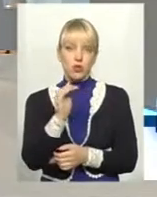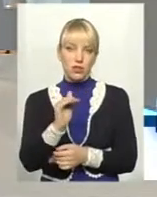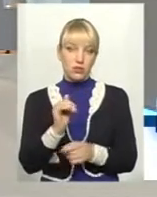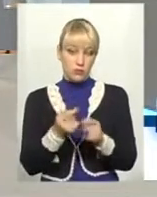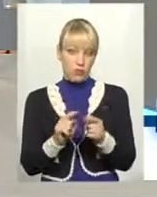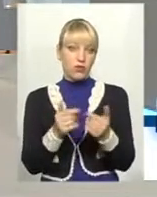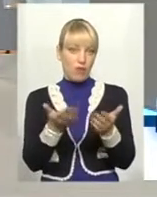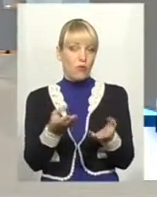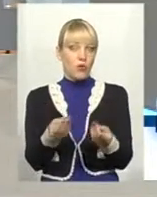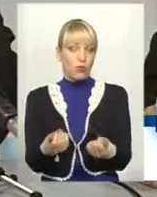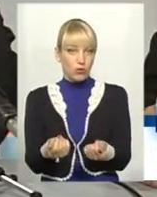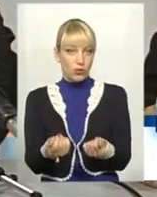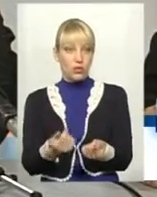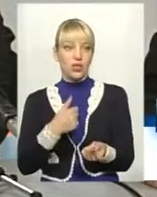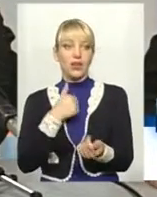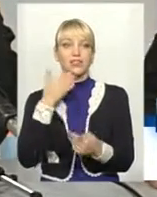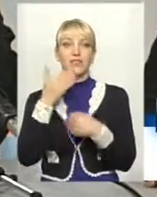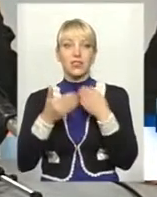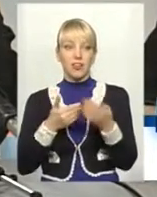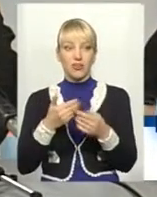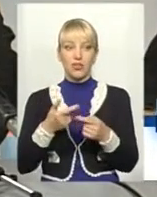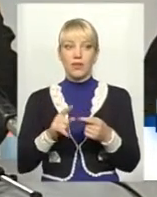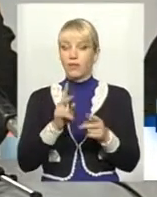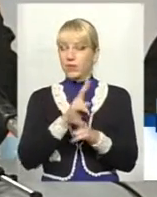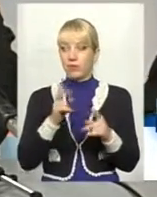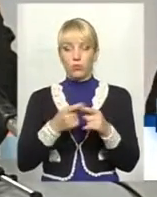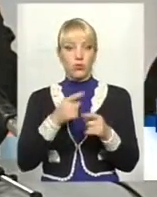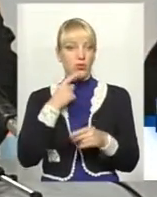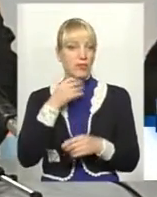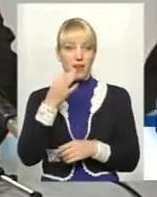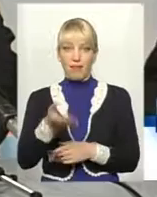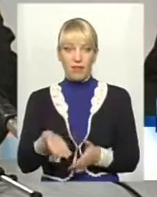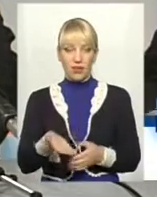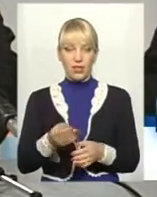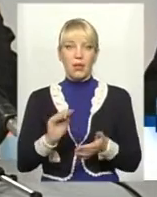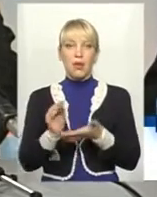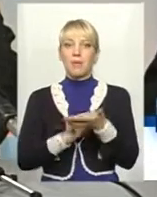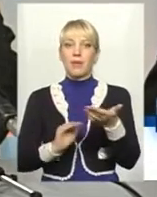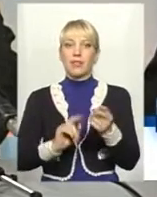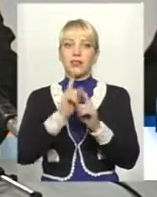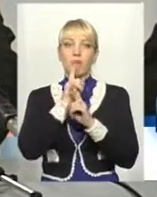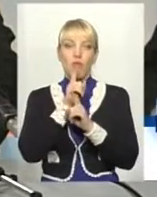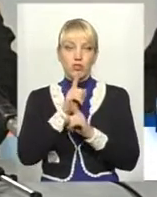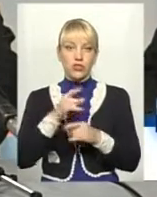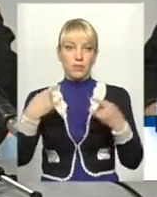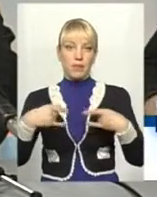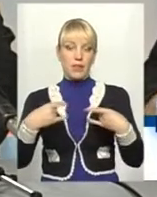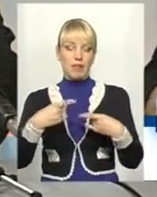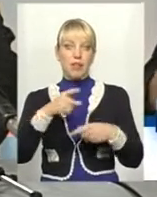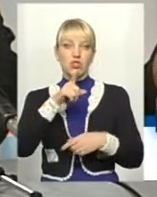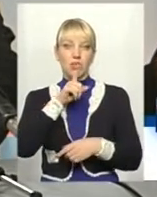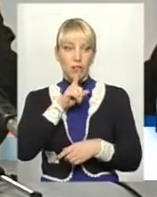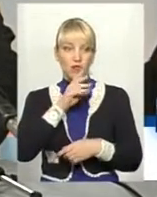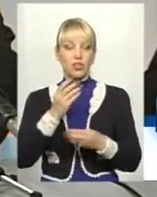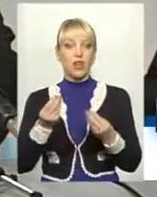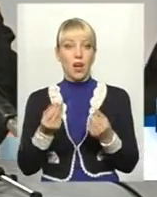Я звертаюся до них з цього приводу. Ніхто про це не каже. Преса мовчит, телебачення мовчит, а